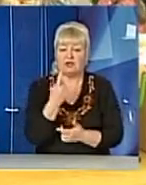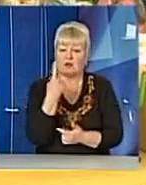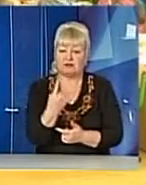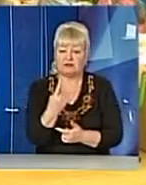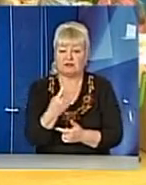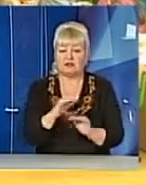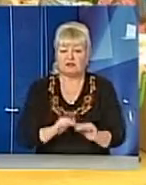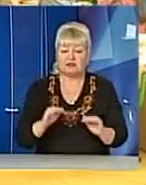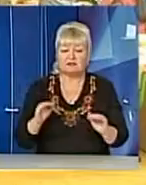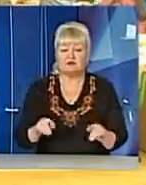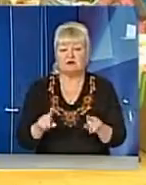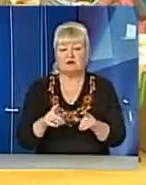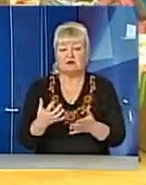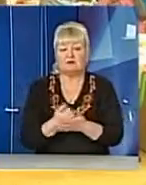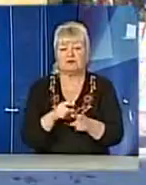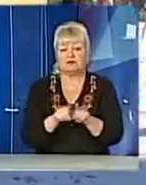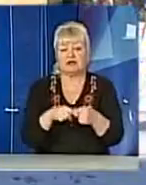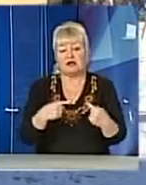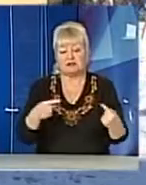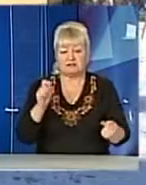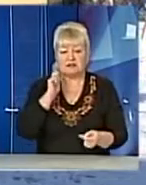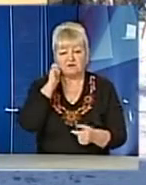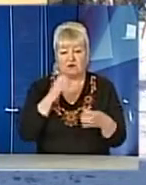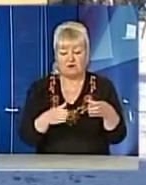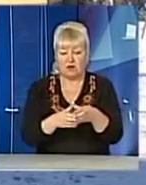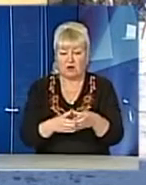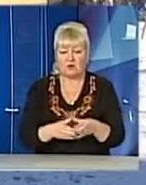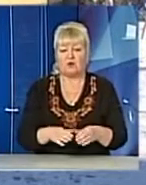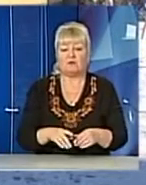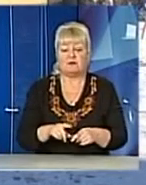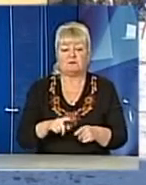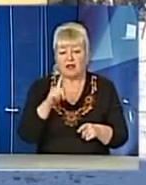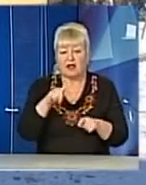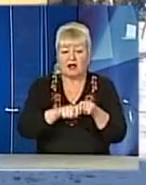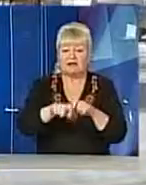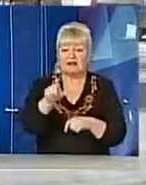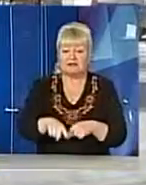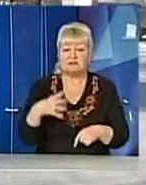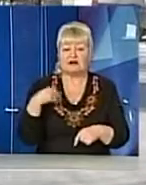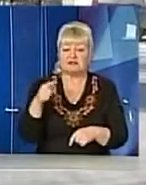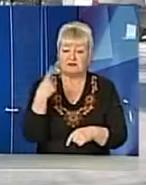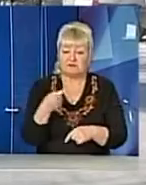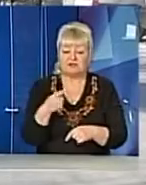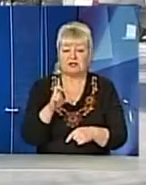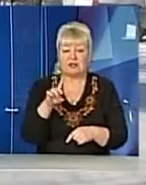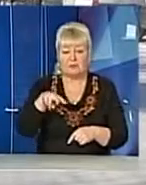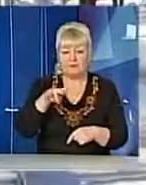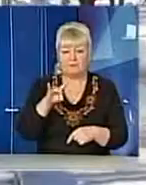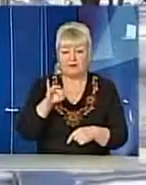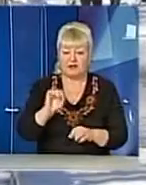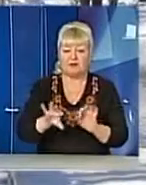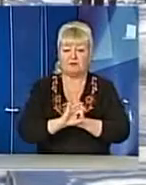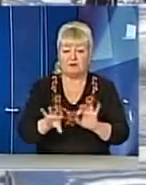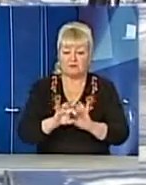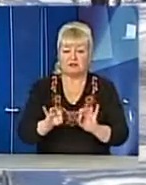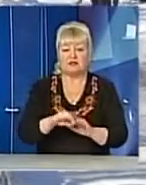заклад, тому у нас виходить така трошки різновікова група. А ось експерт з Центру місцевого самоврядування Львівщини Андрій Бринь запевняє, давати оцінку